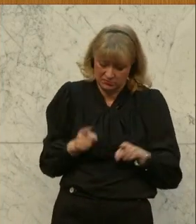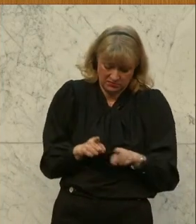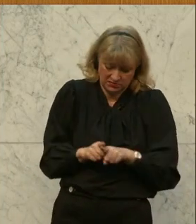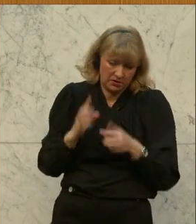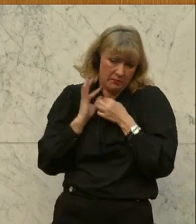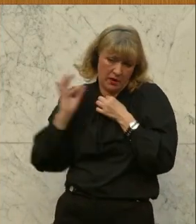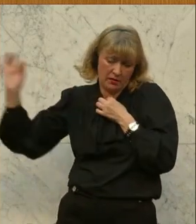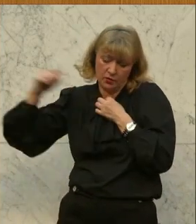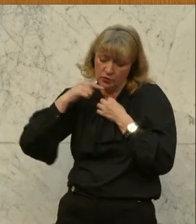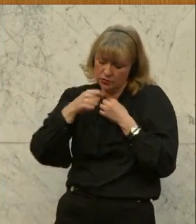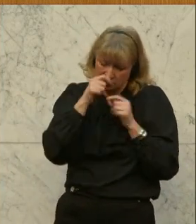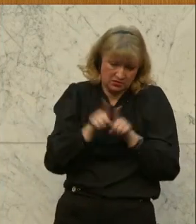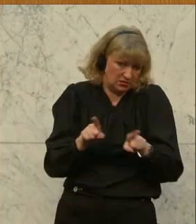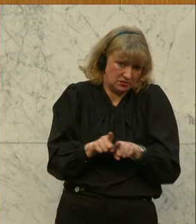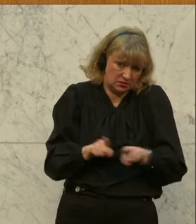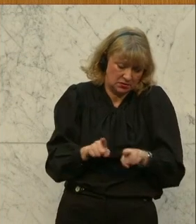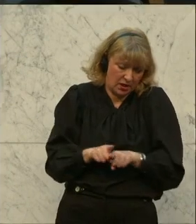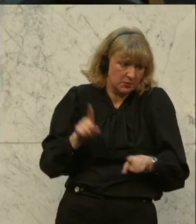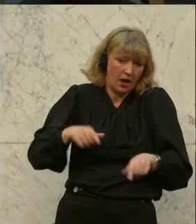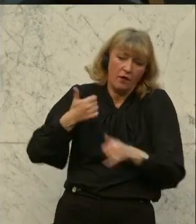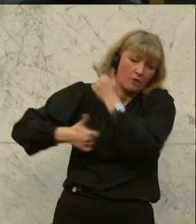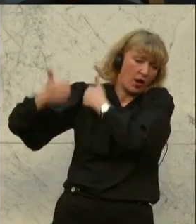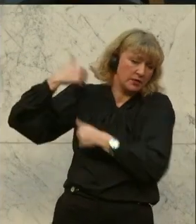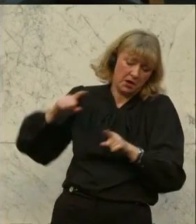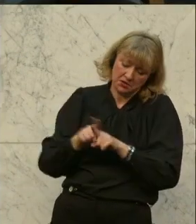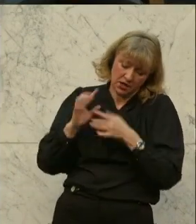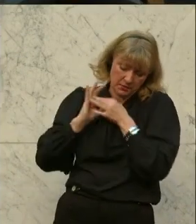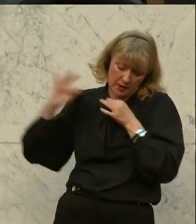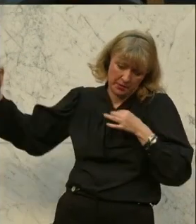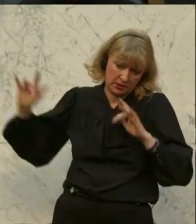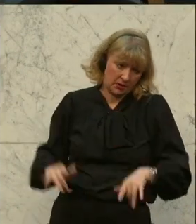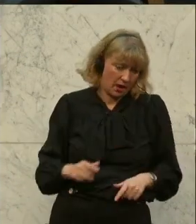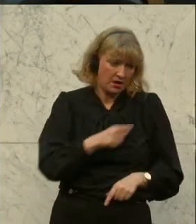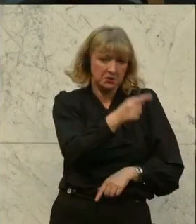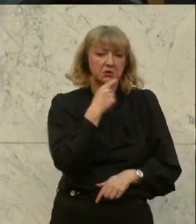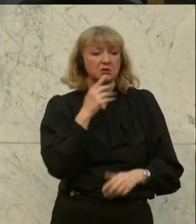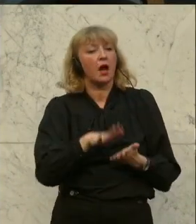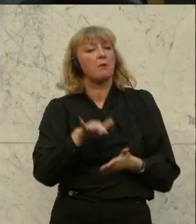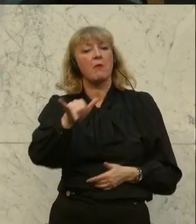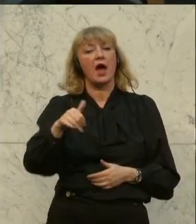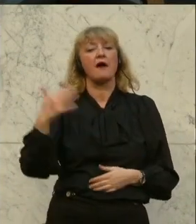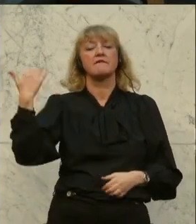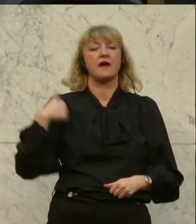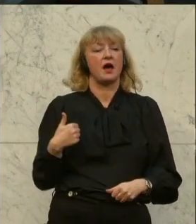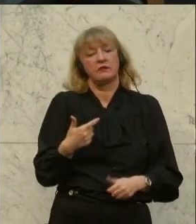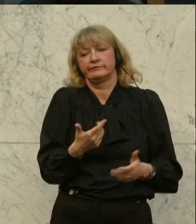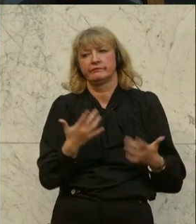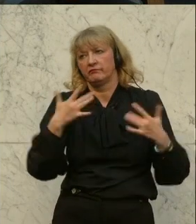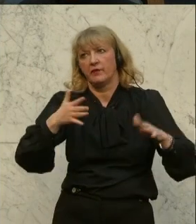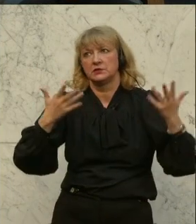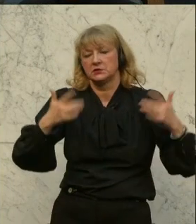vom russischen Gas wie noch vor einem Jahr. Sie sagen, im Mai waren wir, weiß nicht,